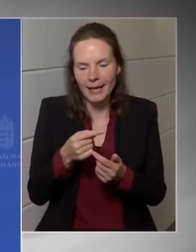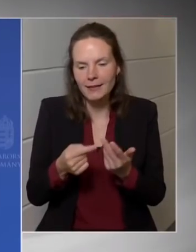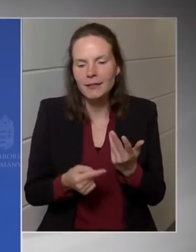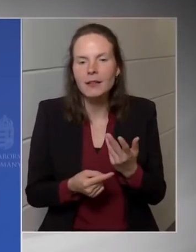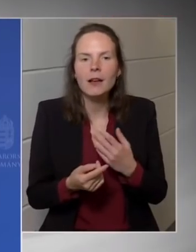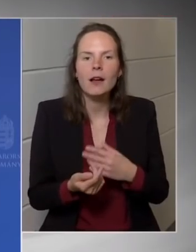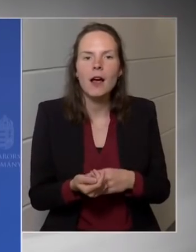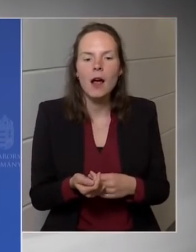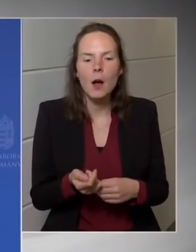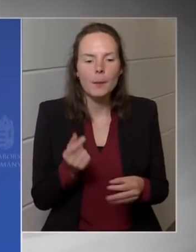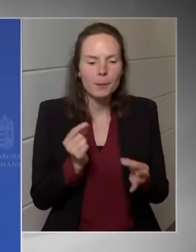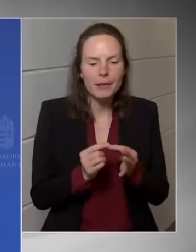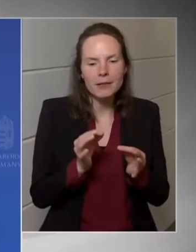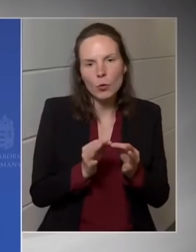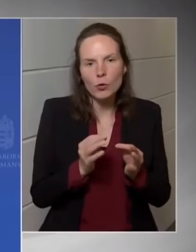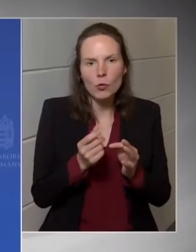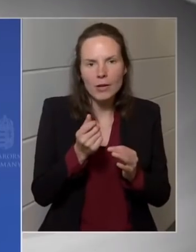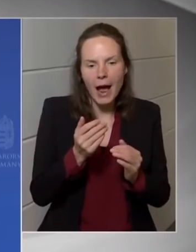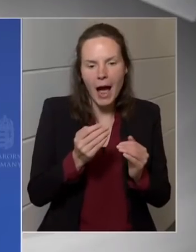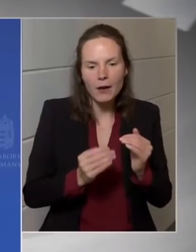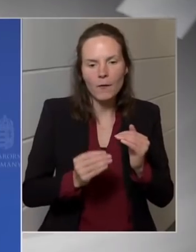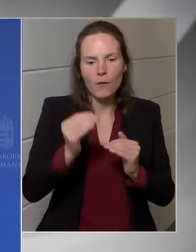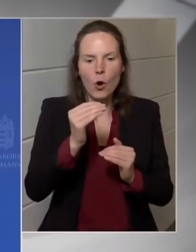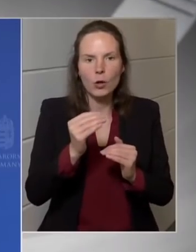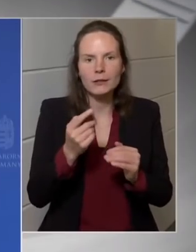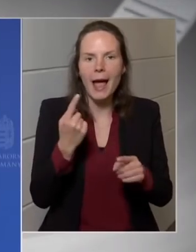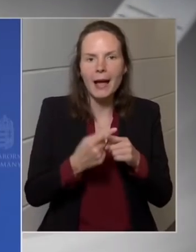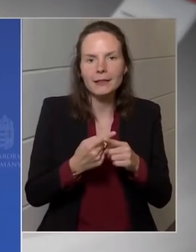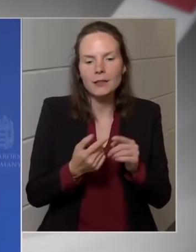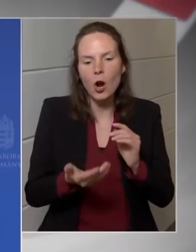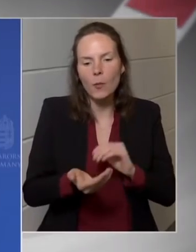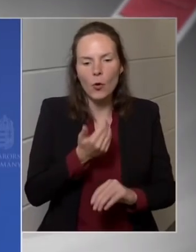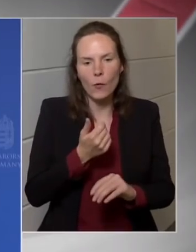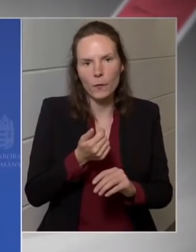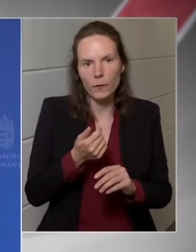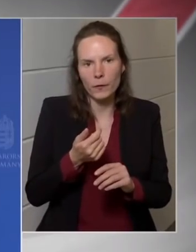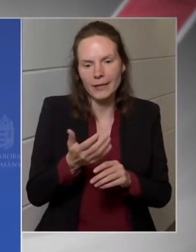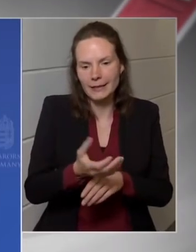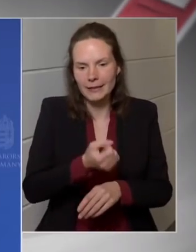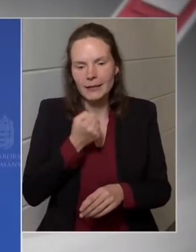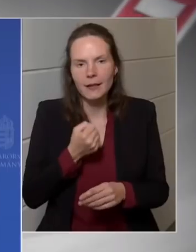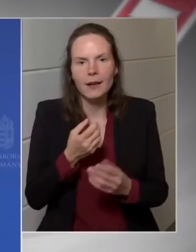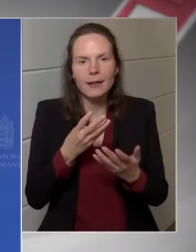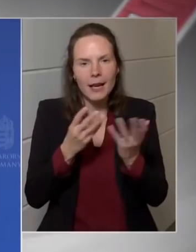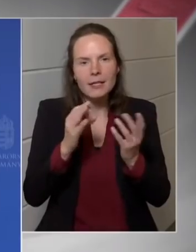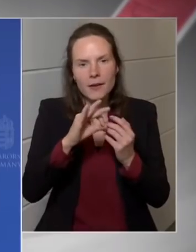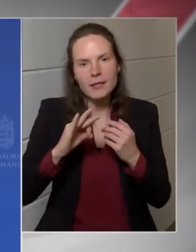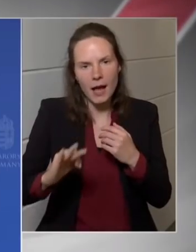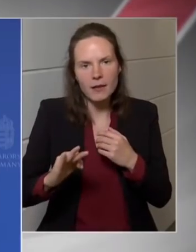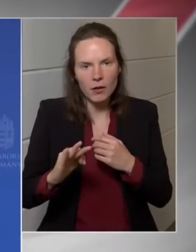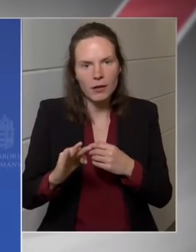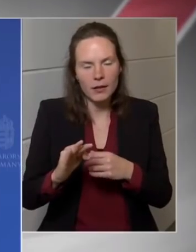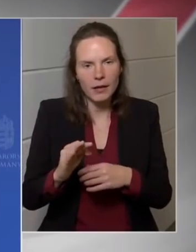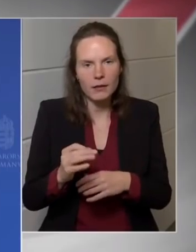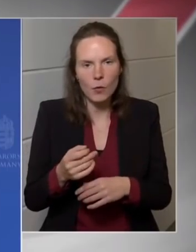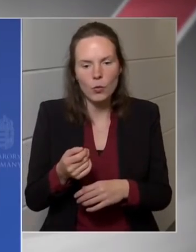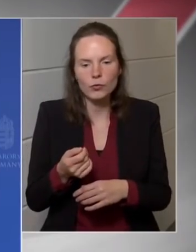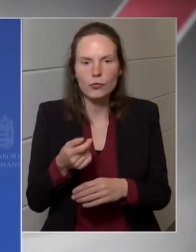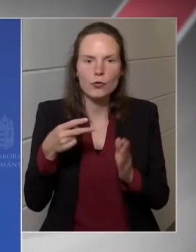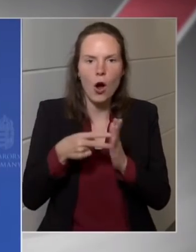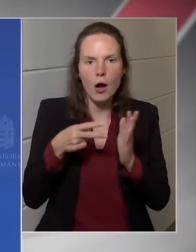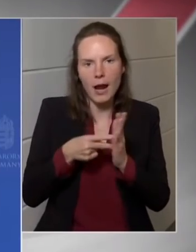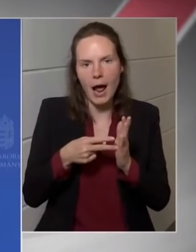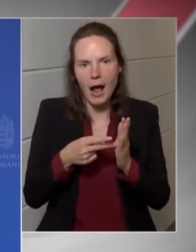lefölözzük a extra profitot, egy nagyon erős 90%-os arányjal.